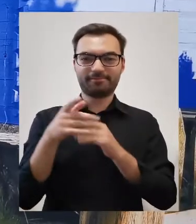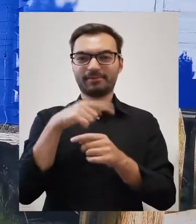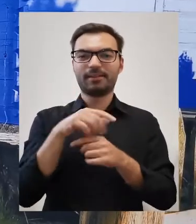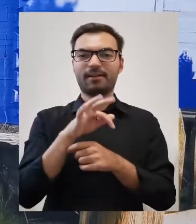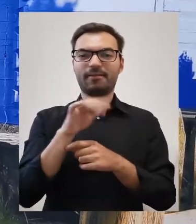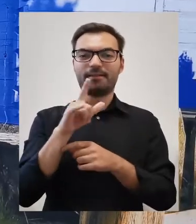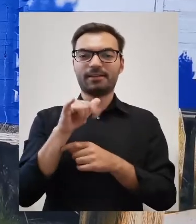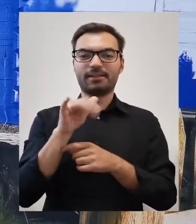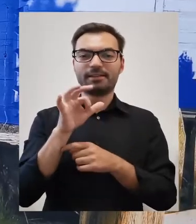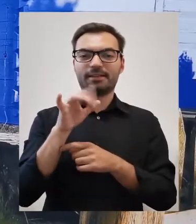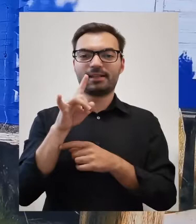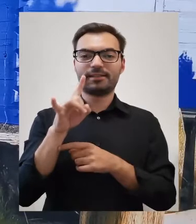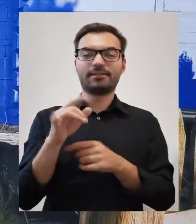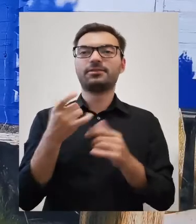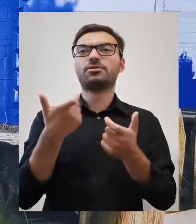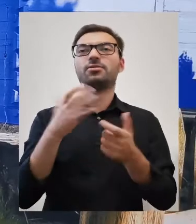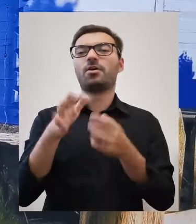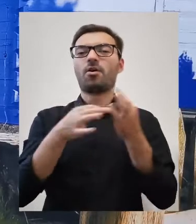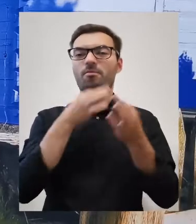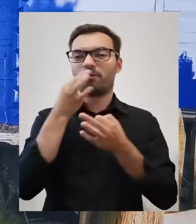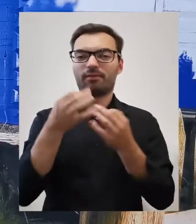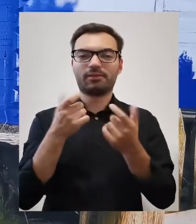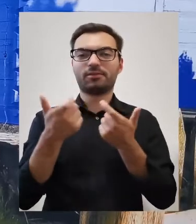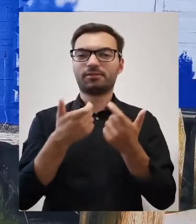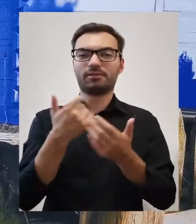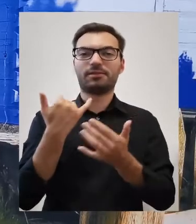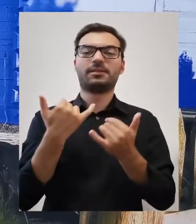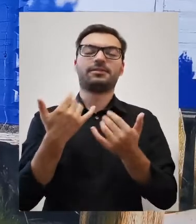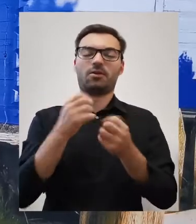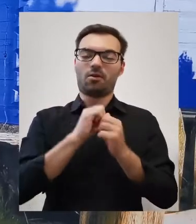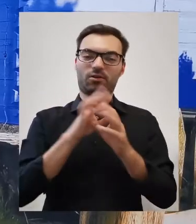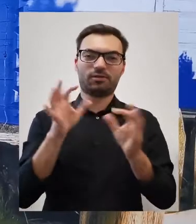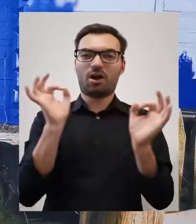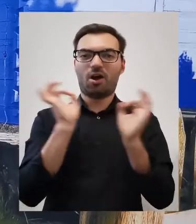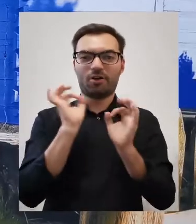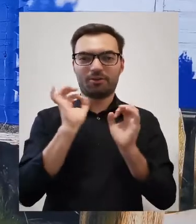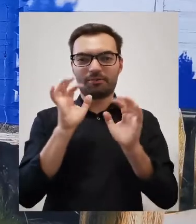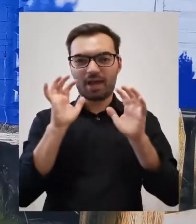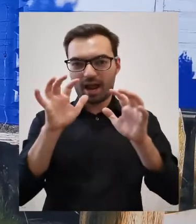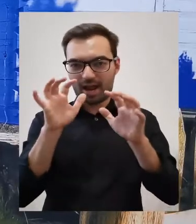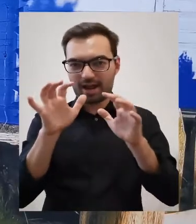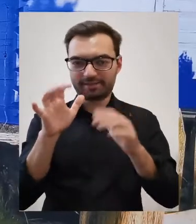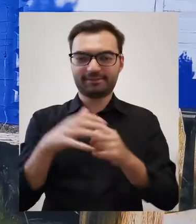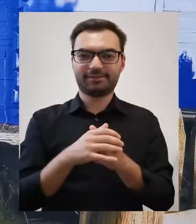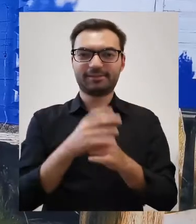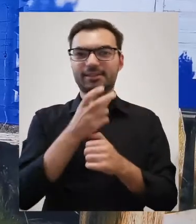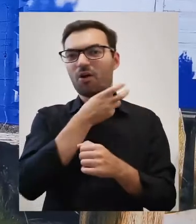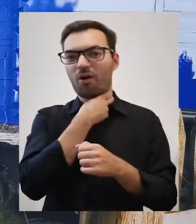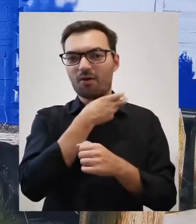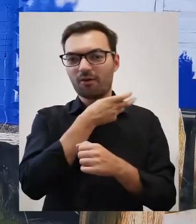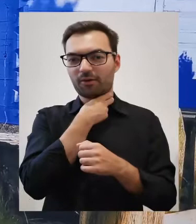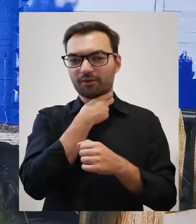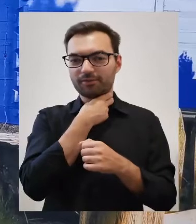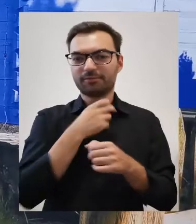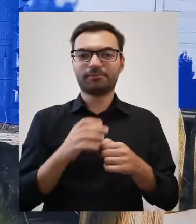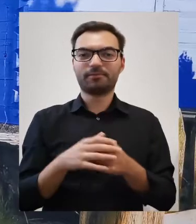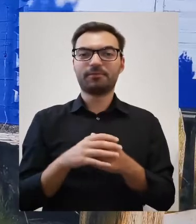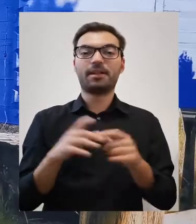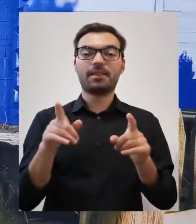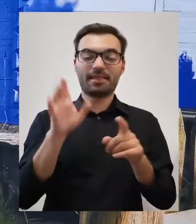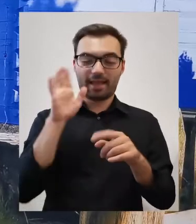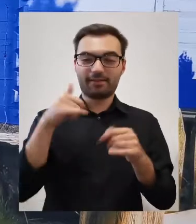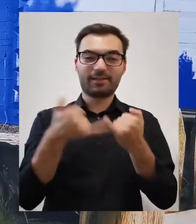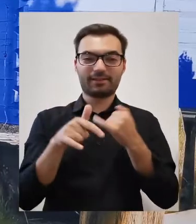flisacy, no bo o czym mają opowiadać, jak nie o strasznych rzeczach, które się przytrafiają